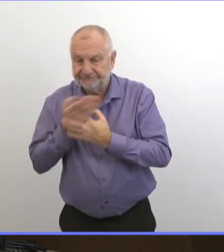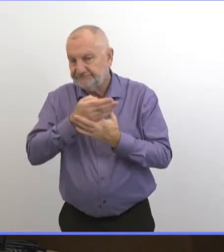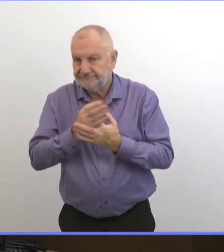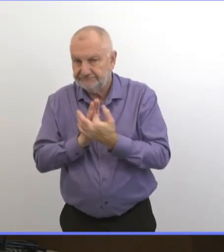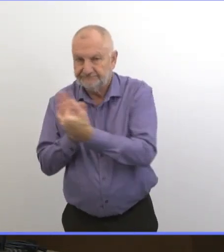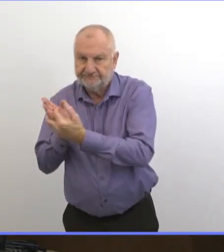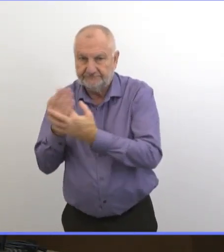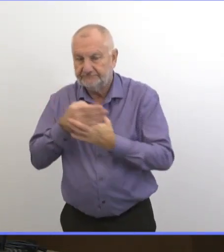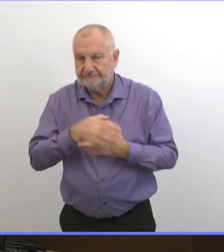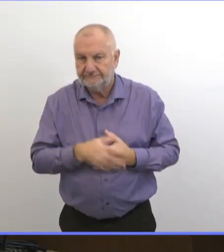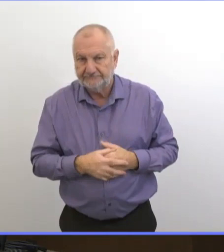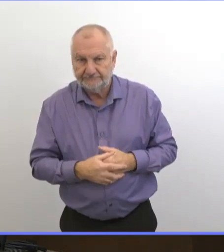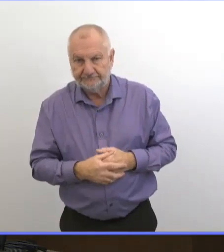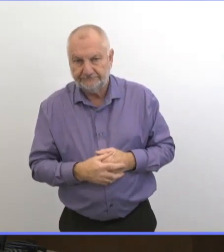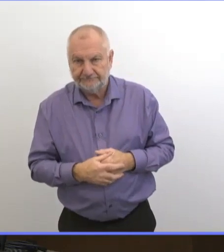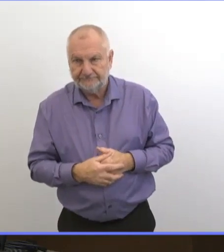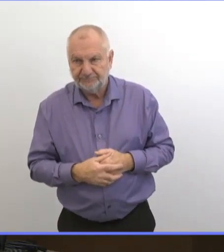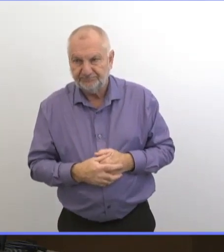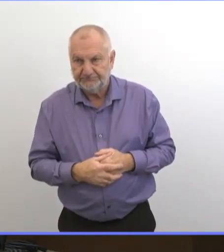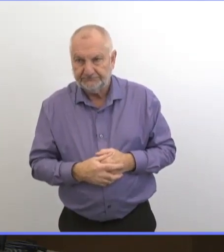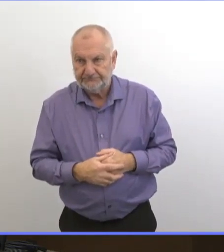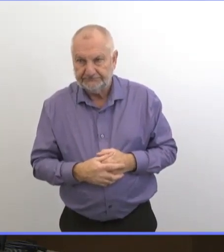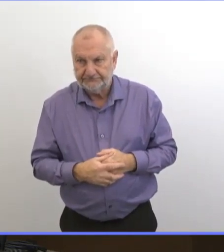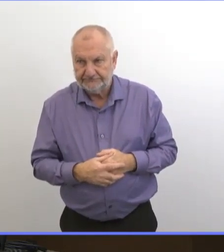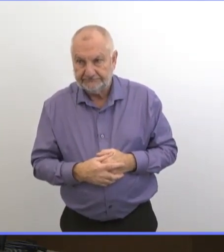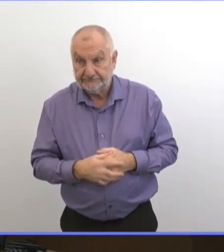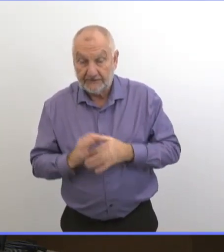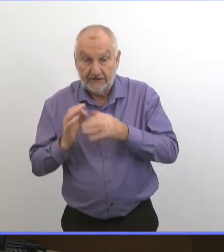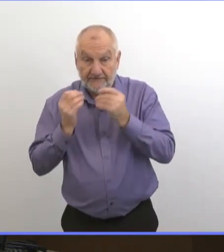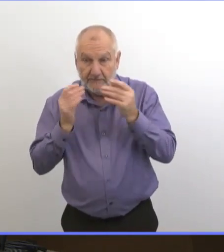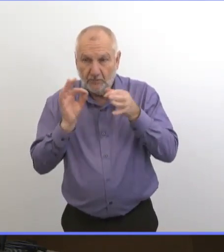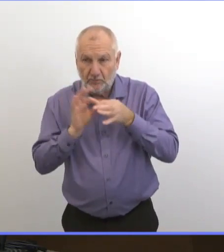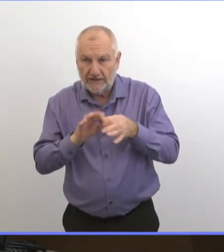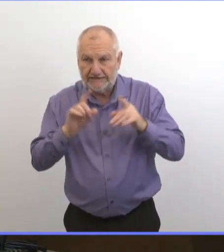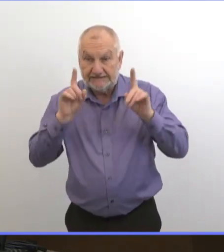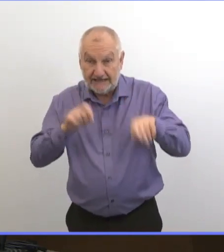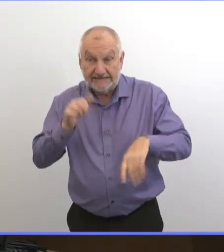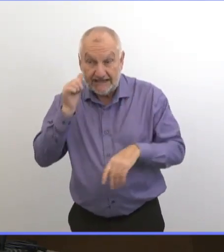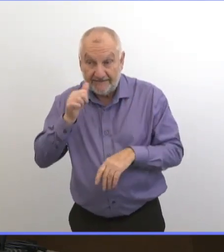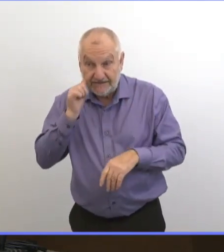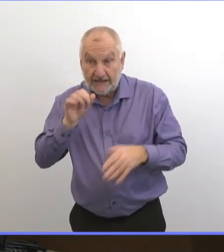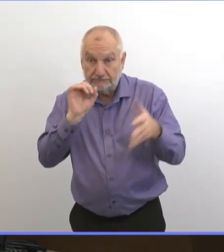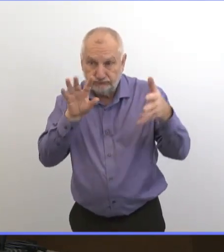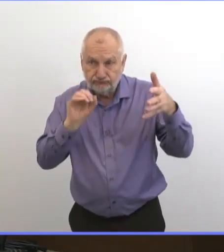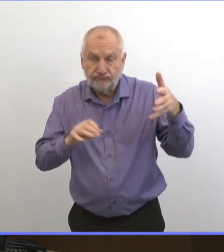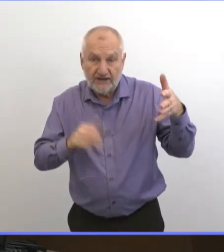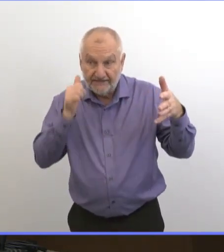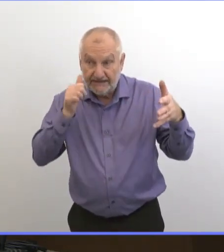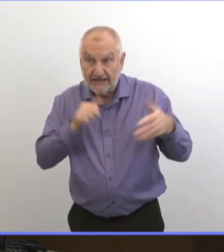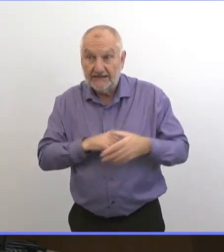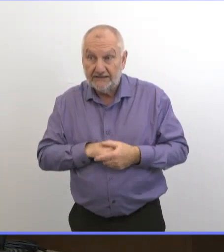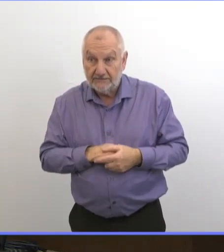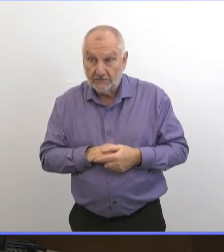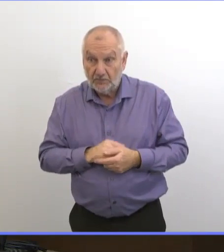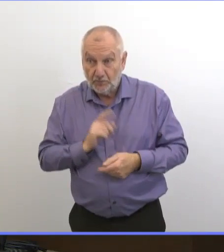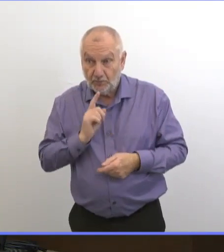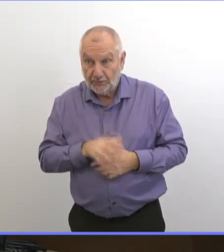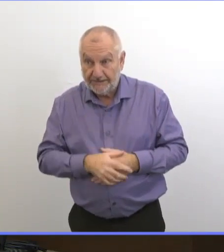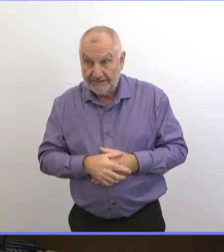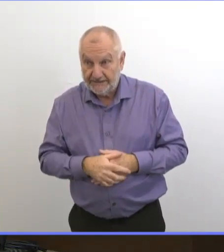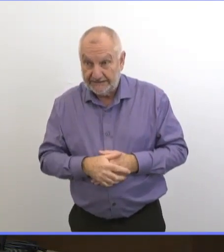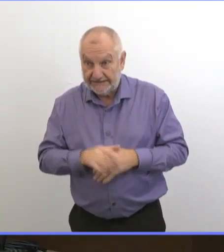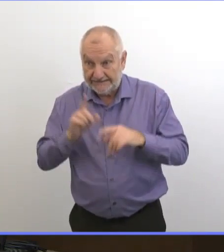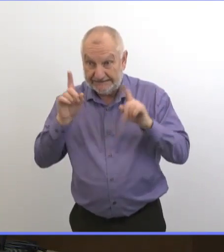Question inaudible. Sur le nombre de tests faits par jour, on n'a pas encore